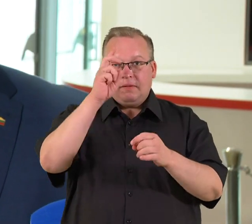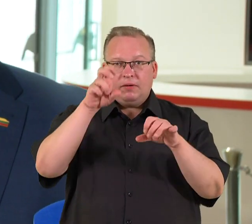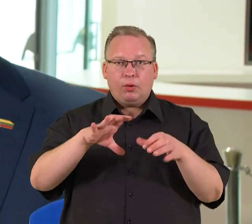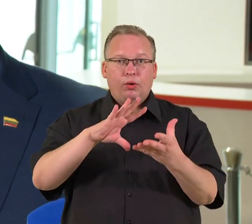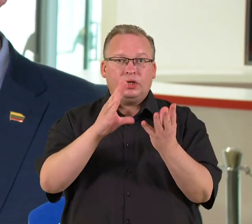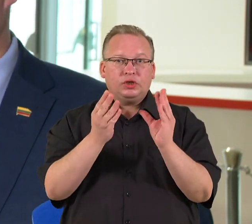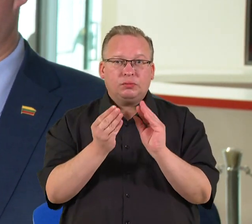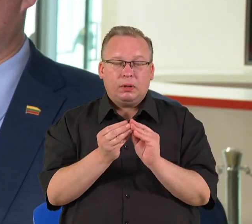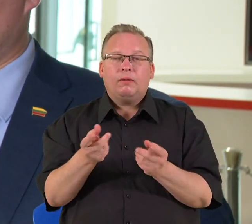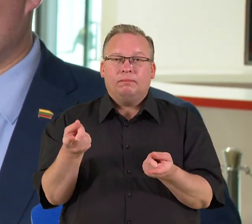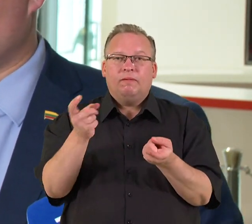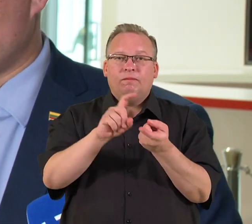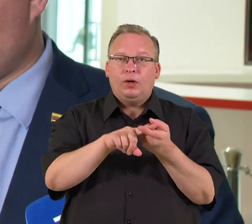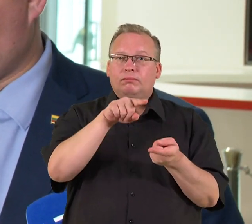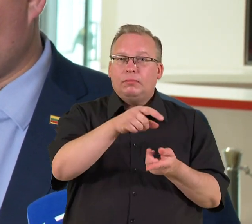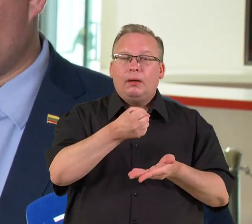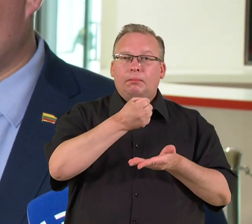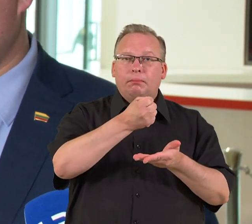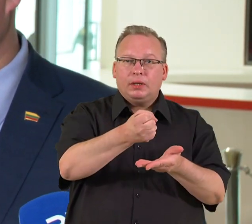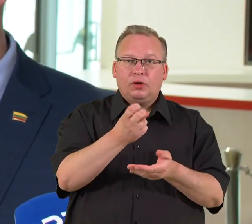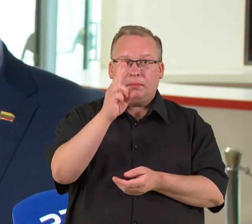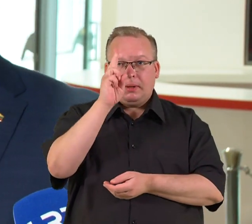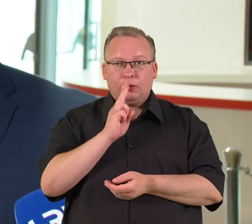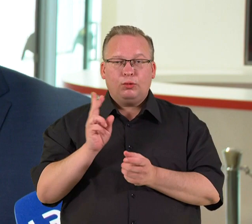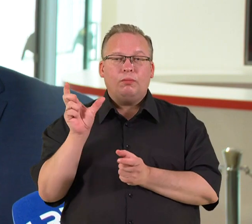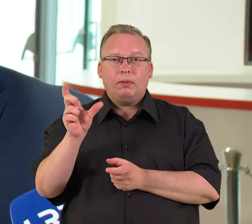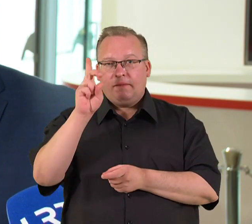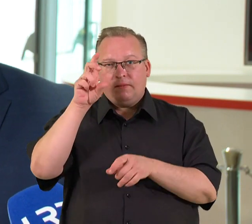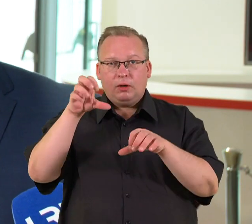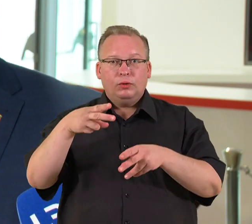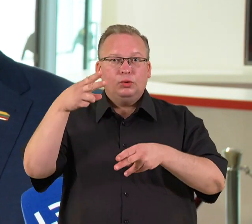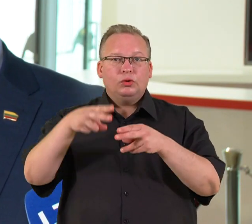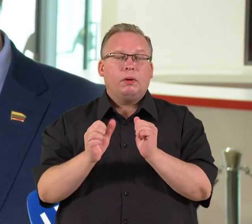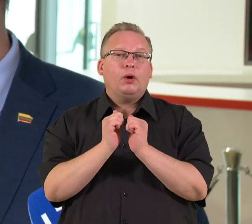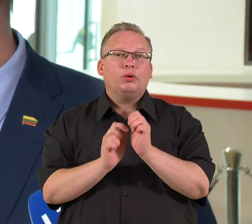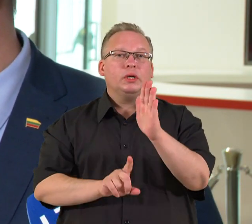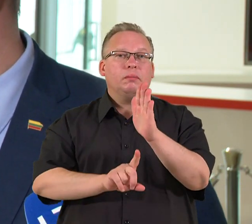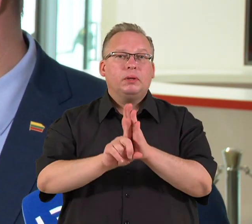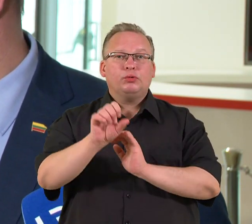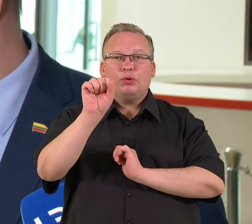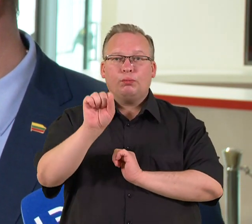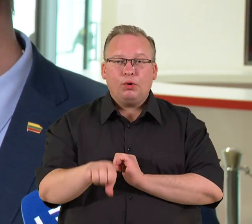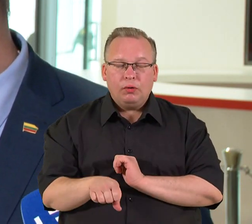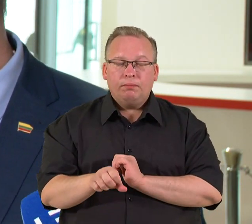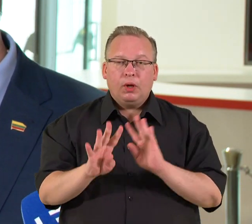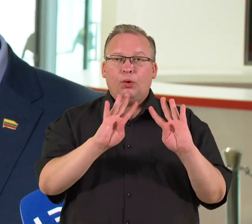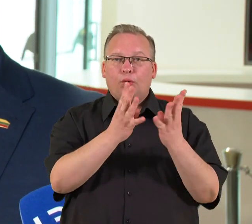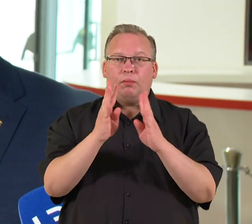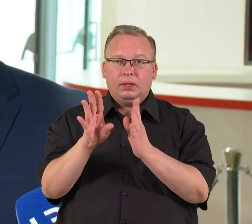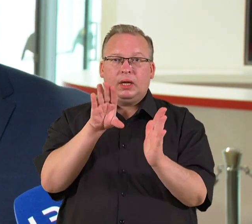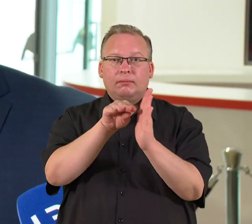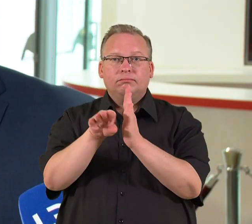susiję su biudžetu. Tikimės vyriausybės išvados per du mėnesius, kad ir rugsėjo mėnesio pradžioje galėtume pradėti komentėti svarstymus